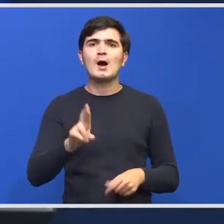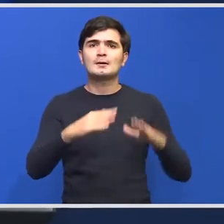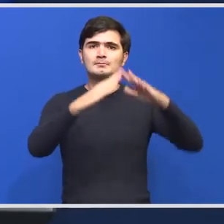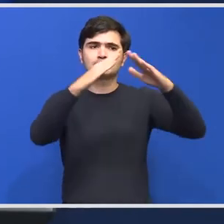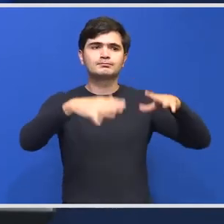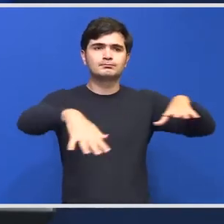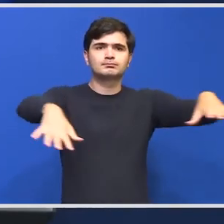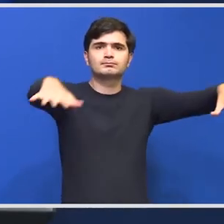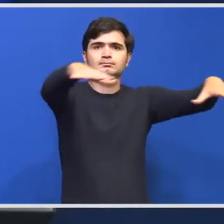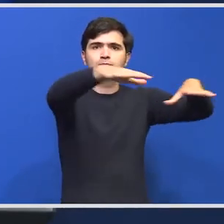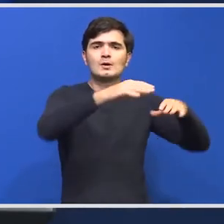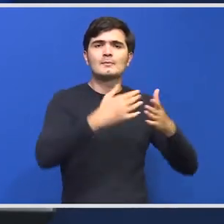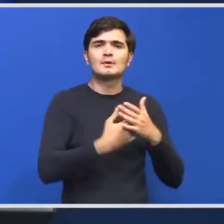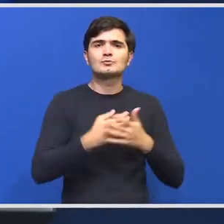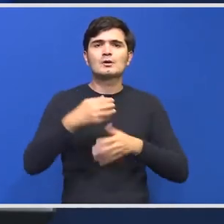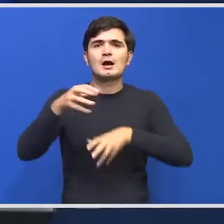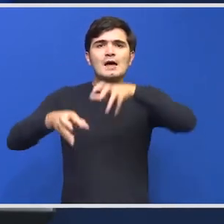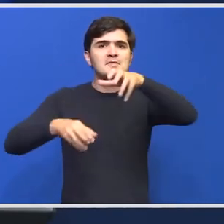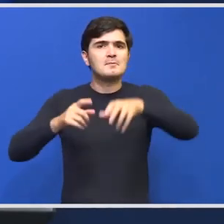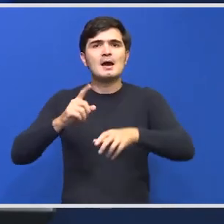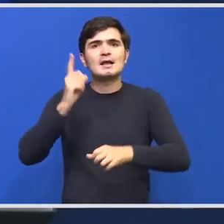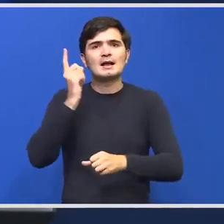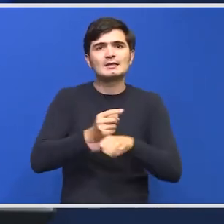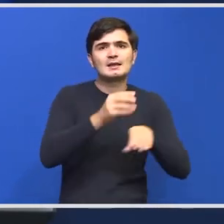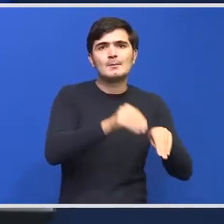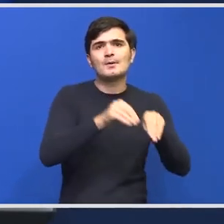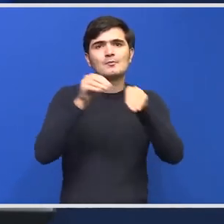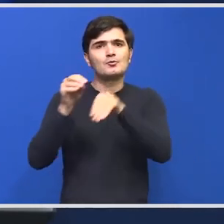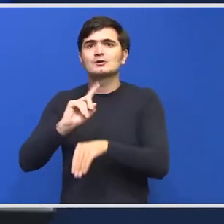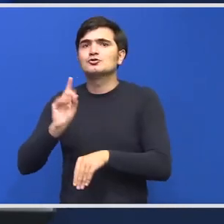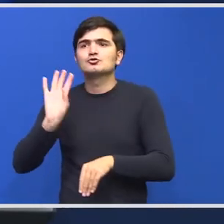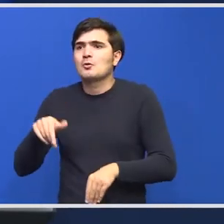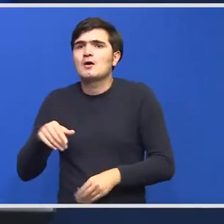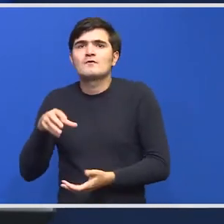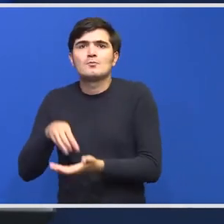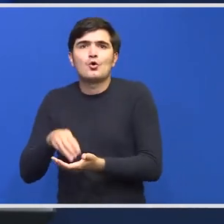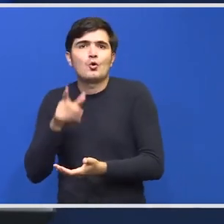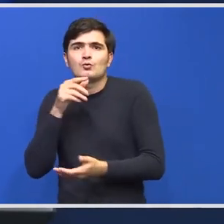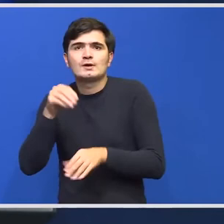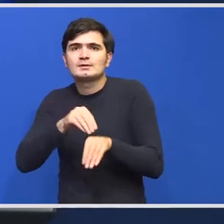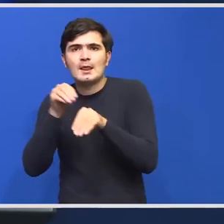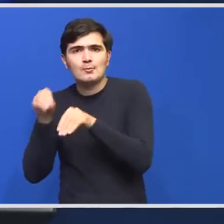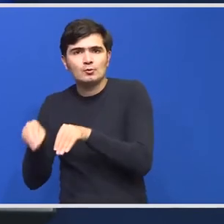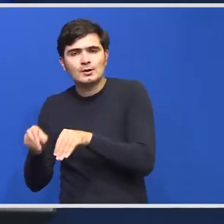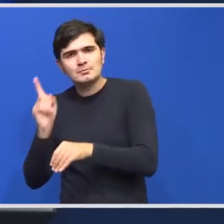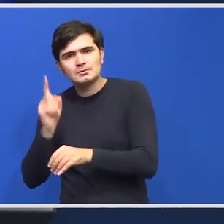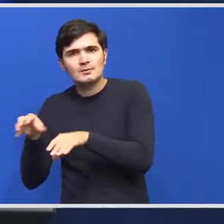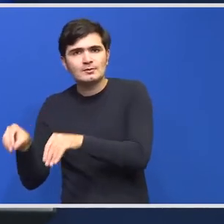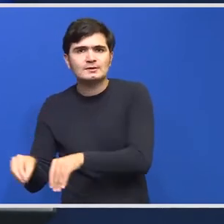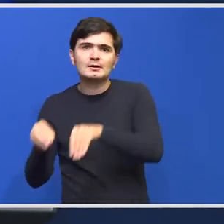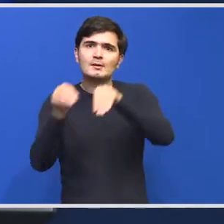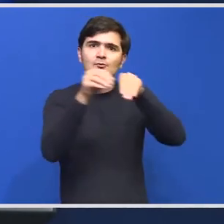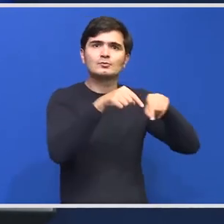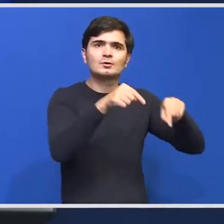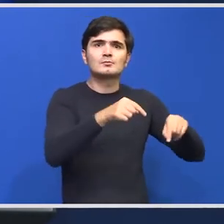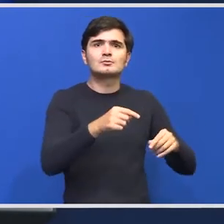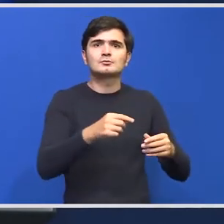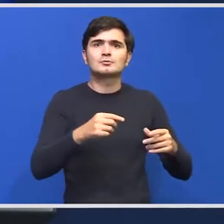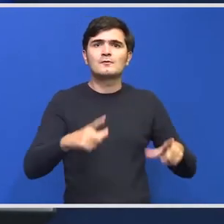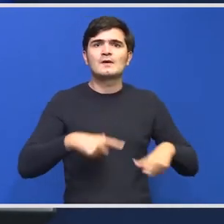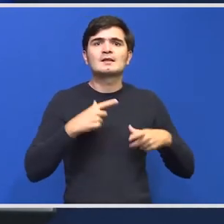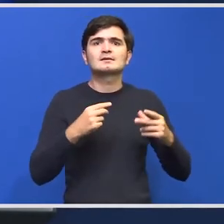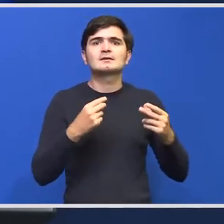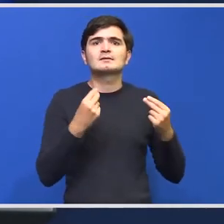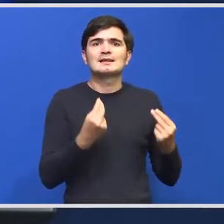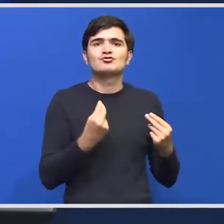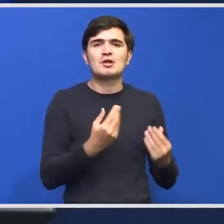exemplarele care ar trebui relocate și nu găsim zone în care să fie relocate acestea să poată să-și petreacă viața într-un mod decens sau